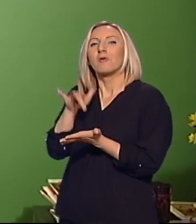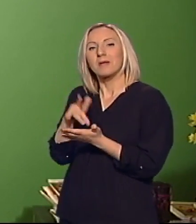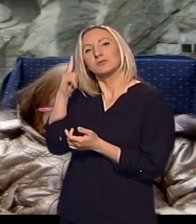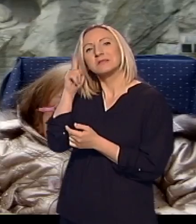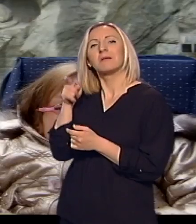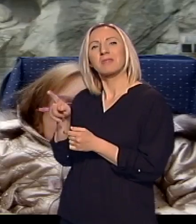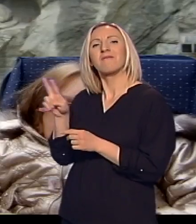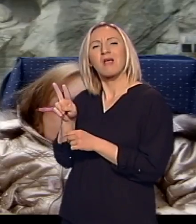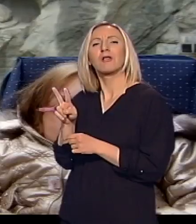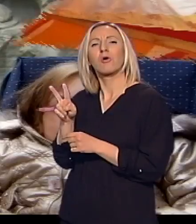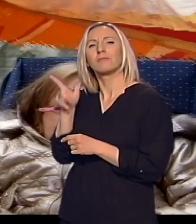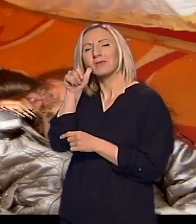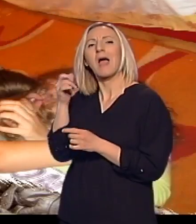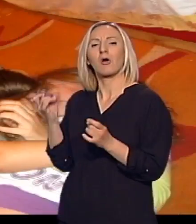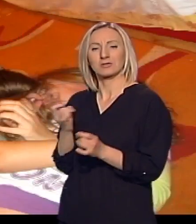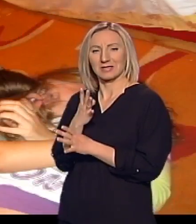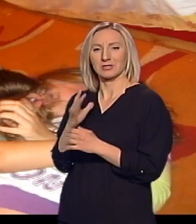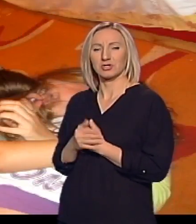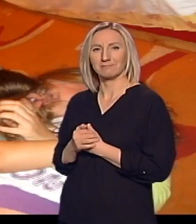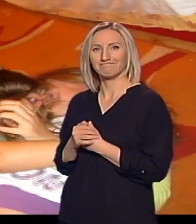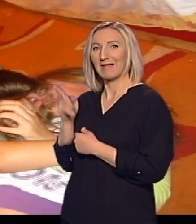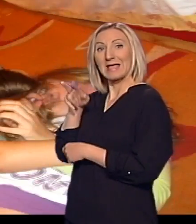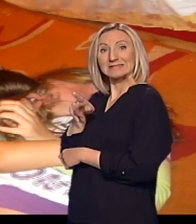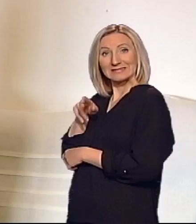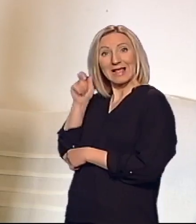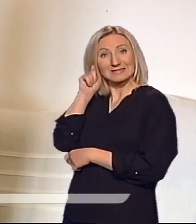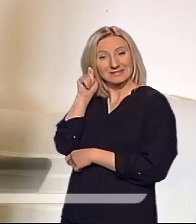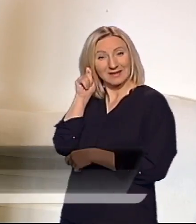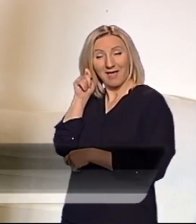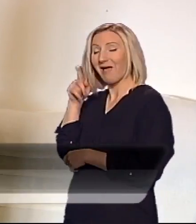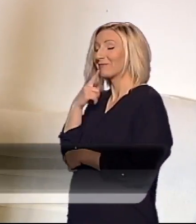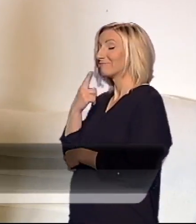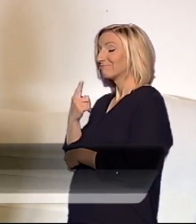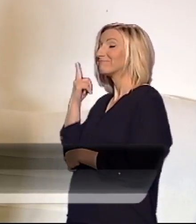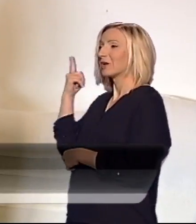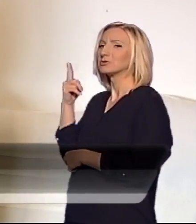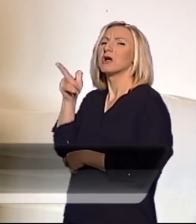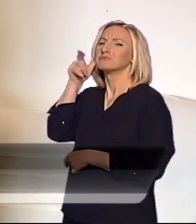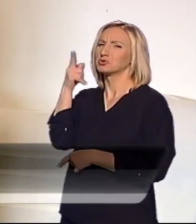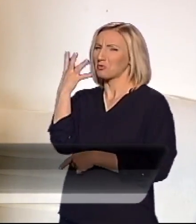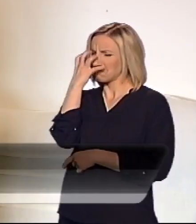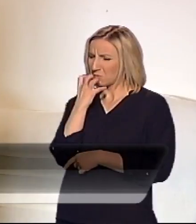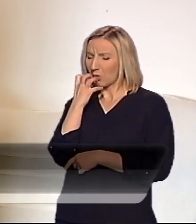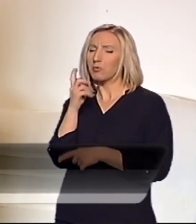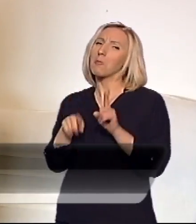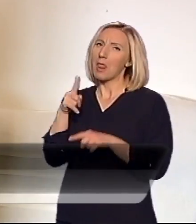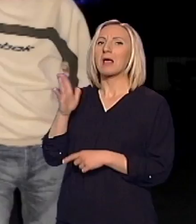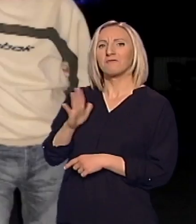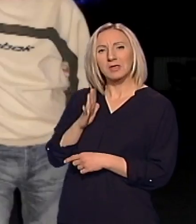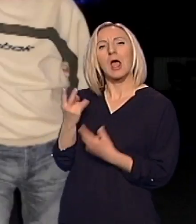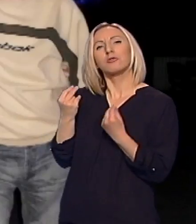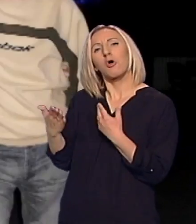srećen. Često mrgut, neka zna bude vrlo fina, dobro s djecom. Mlaćam.